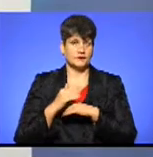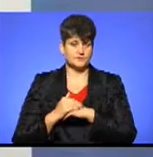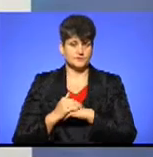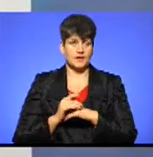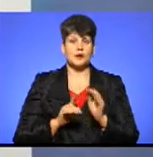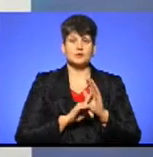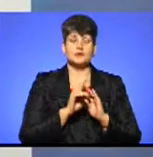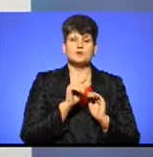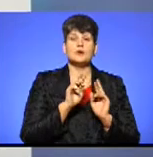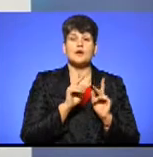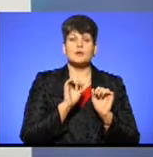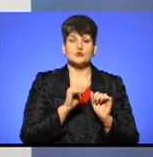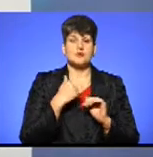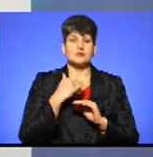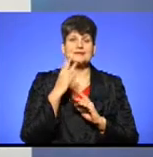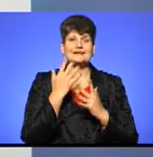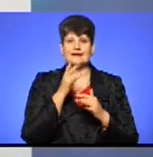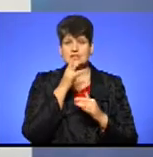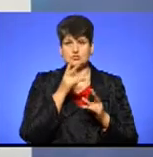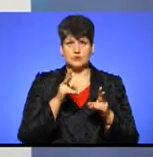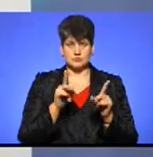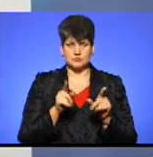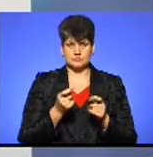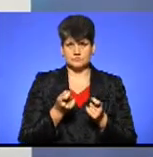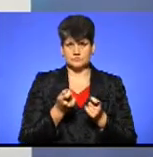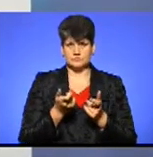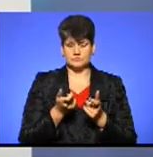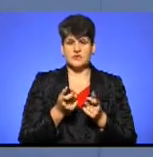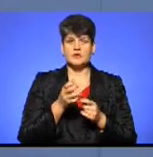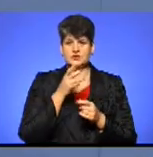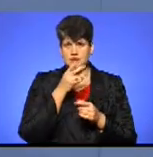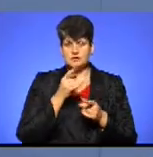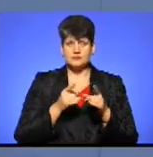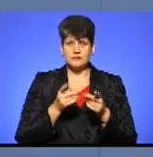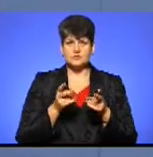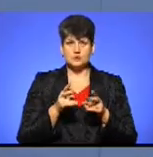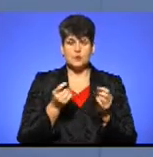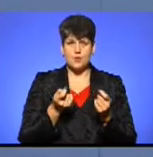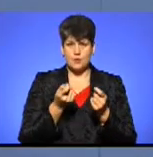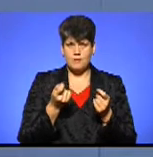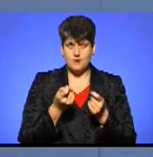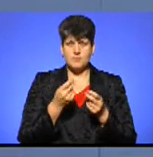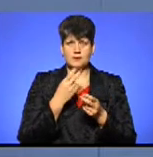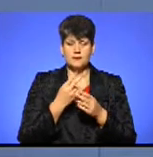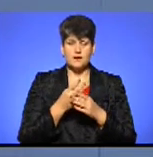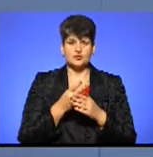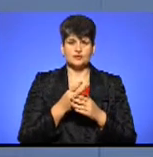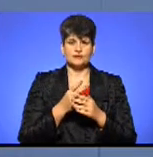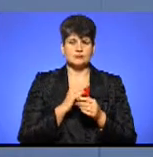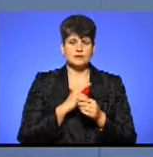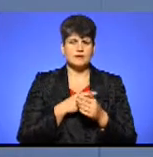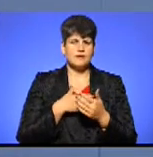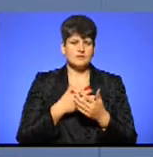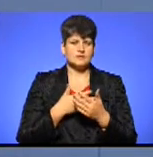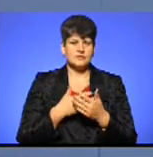як можна проголосувати. Скільки часу залишилось обмаль? Насправді, часу залишилося обмаль. Ми бачимо дуже сильну активізацію